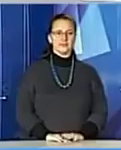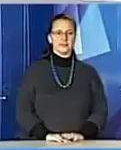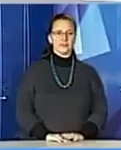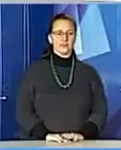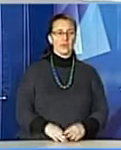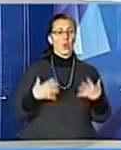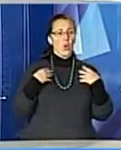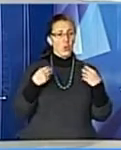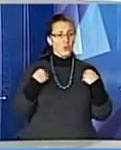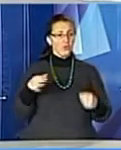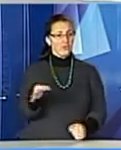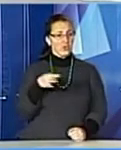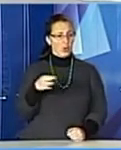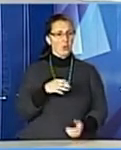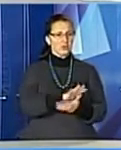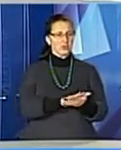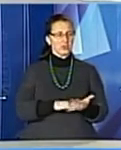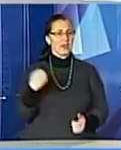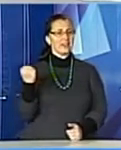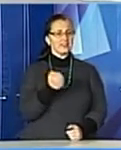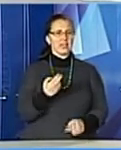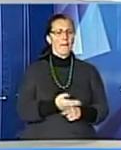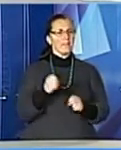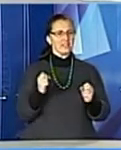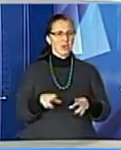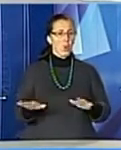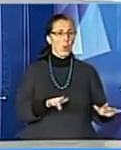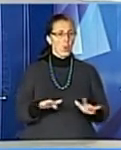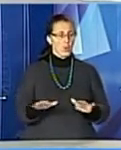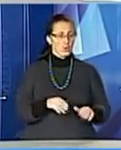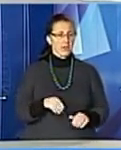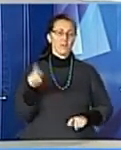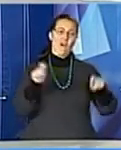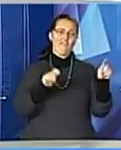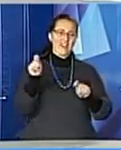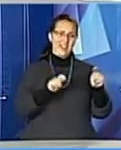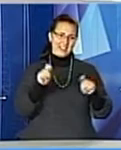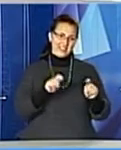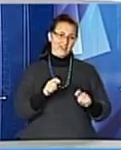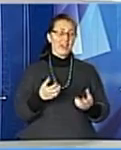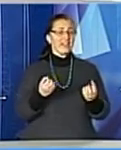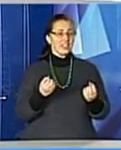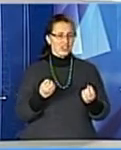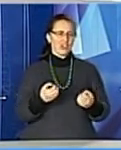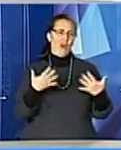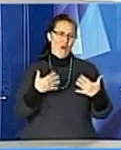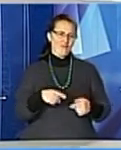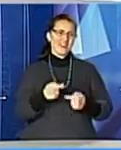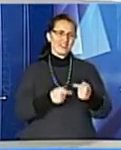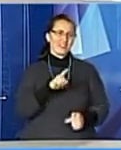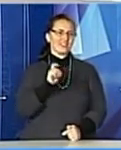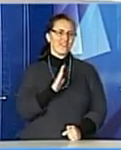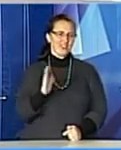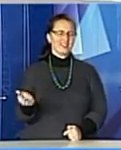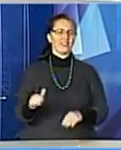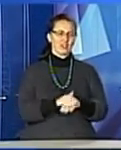У Львові та області триває тиждень безпеки руху, ще про фестиваль Падаревського. з-поміж іншого, вже за мить. У новинах